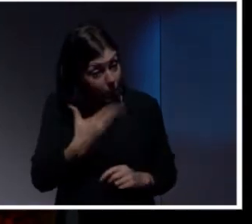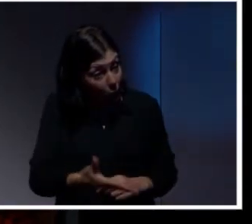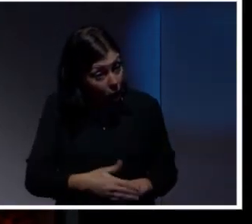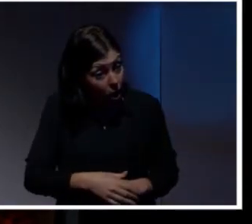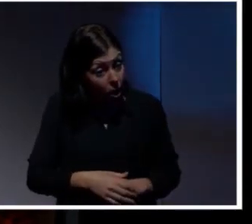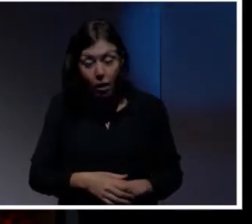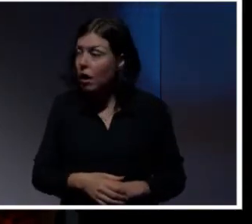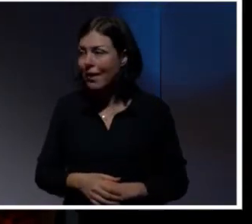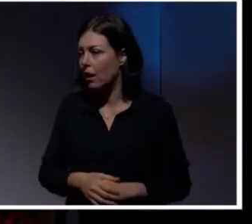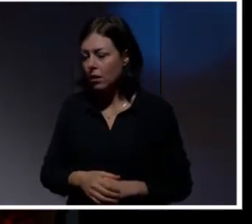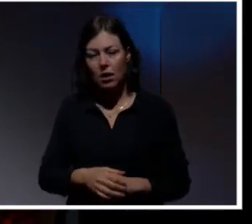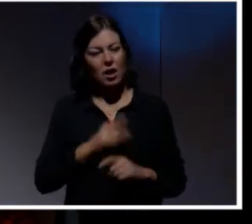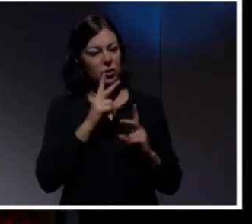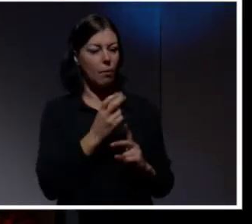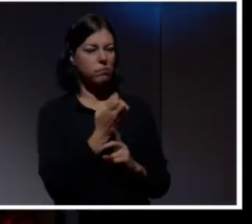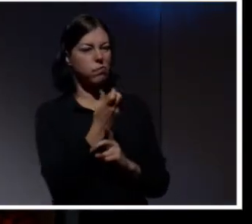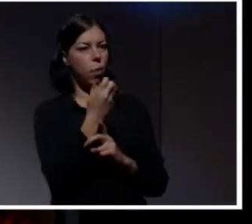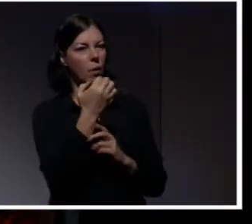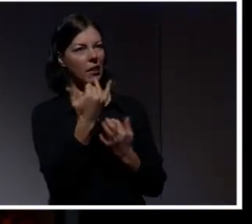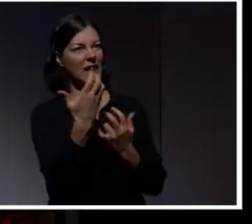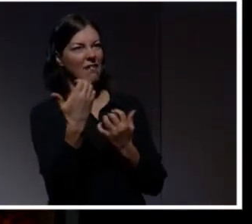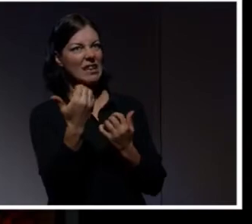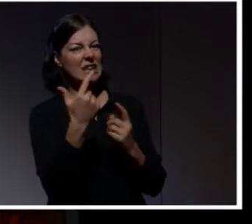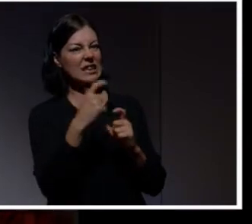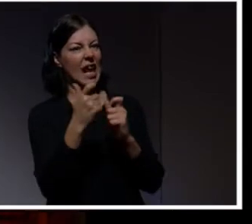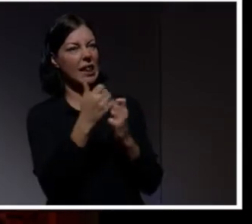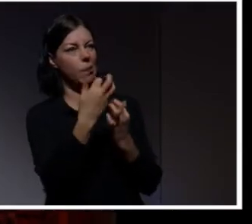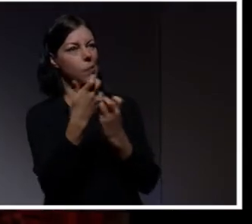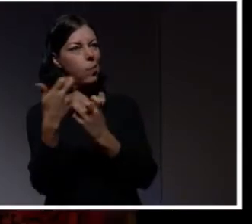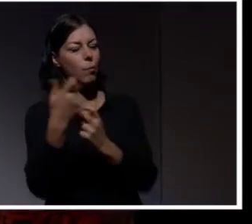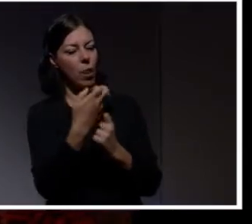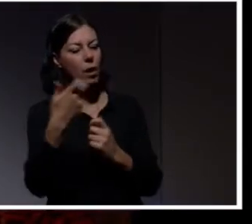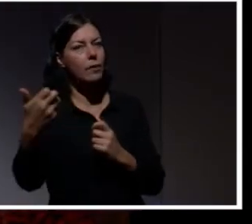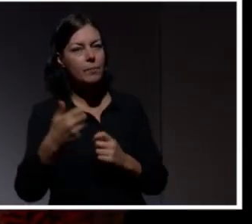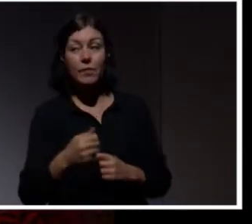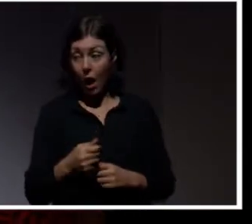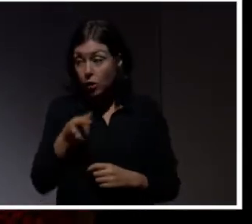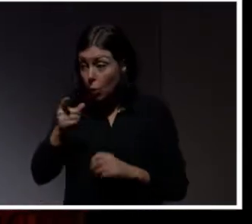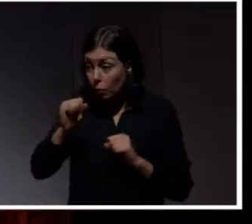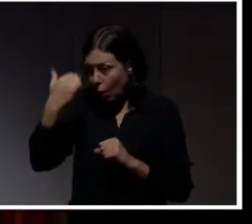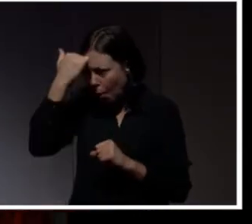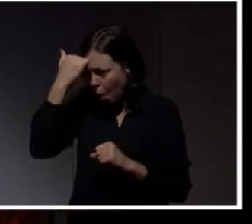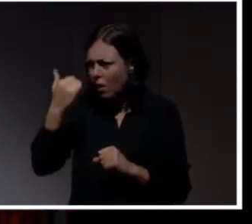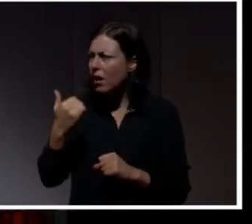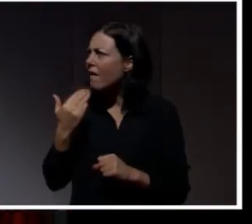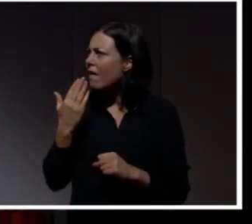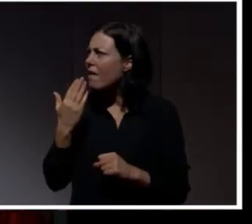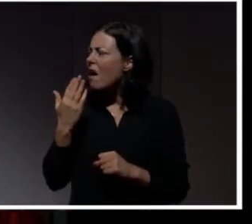lösenord. Är det ett bra lösenord? Smala adventsflalender, vad det nu är. Nej, varför inte? Nej, för det första ska du komma ihåg den här. Vad var det för